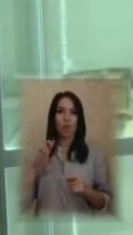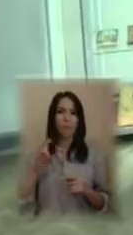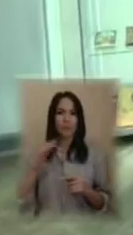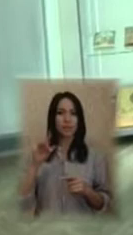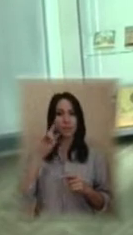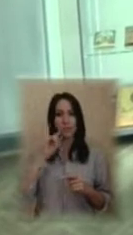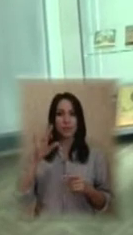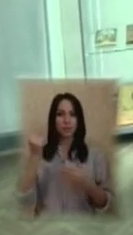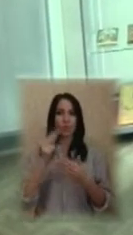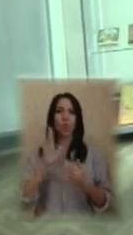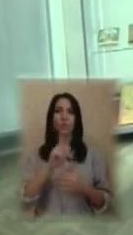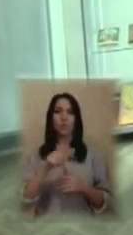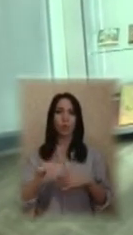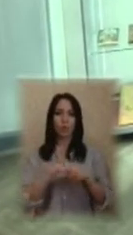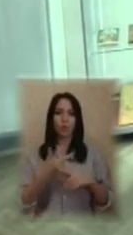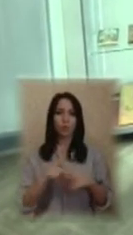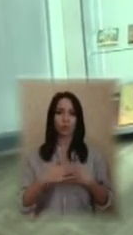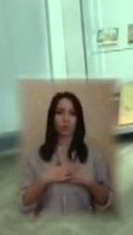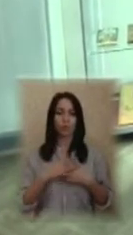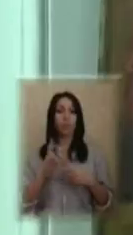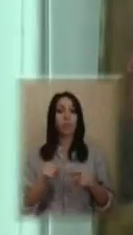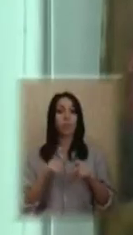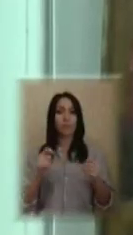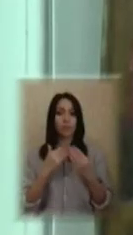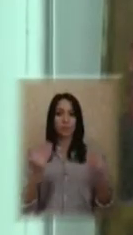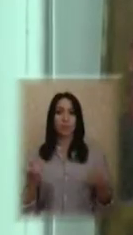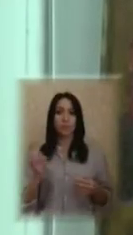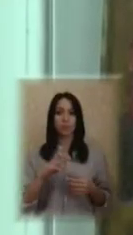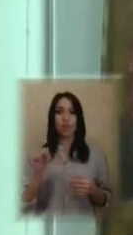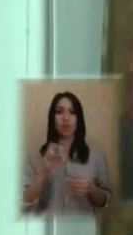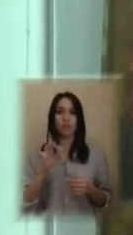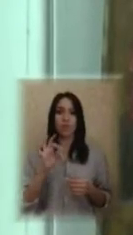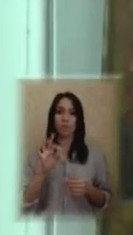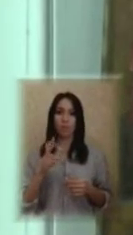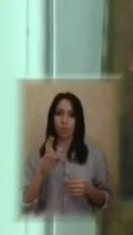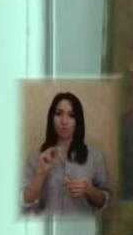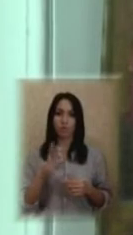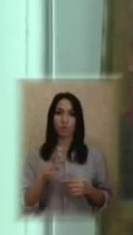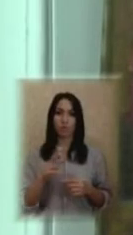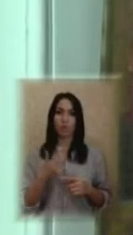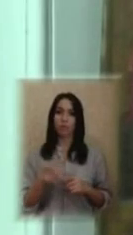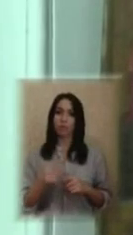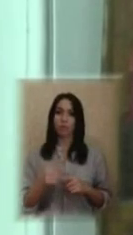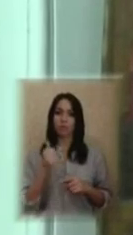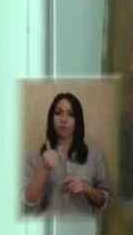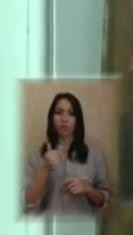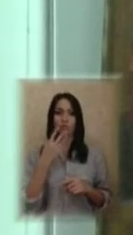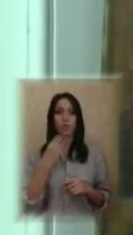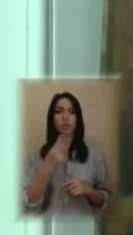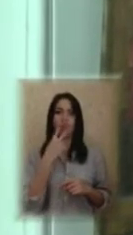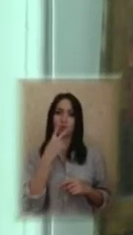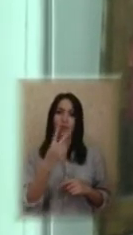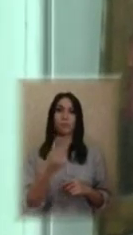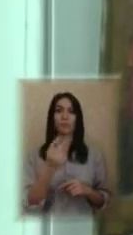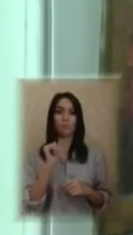народі. На відкриття виставки прийшла Анна Грохольська. Нові речі можна побачити, наприклад, скульптура